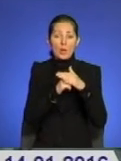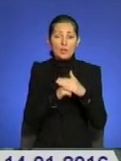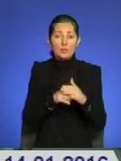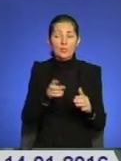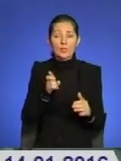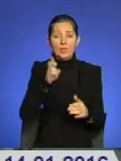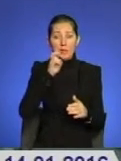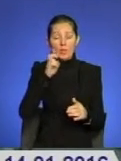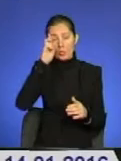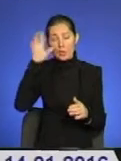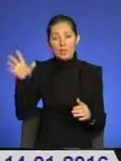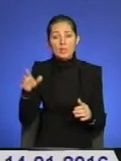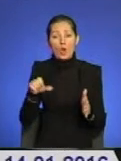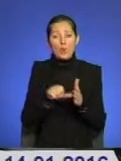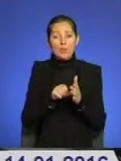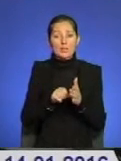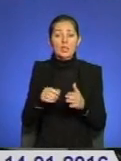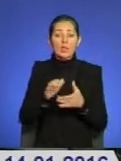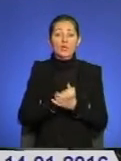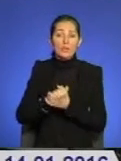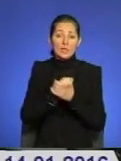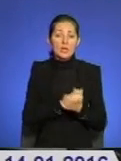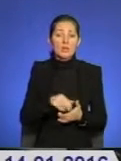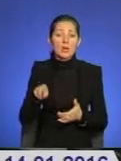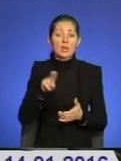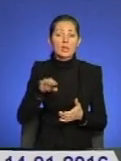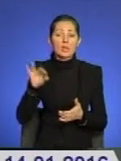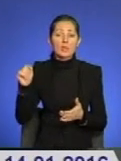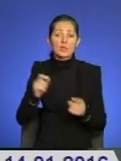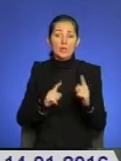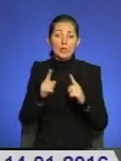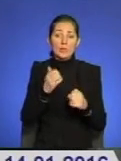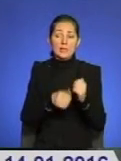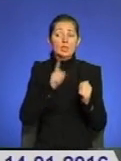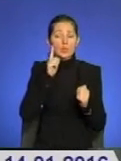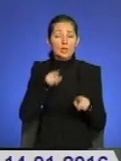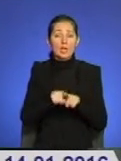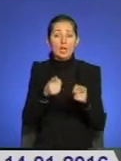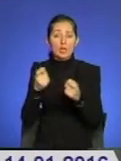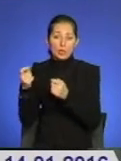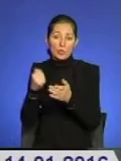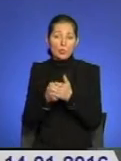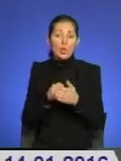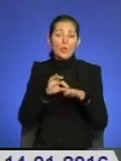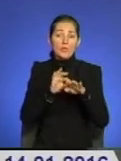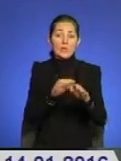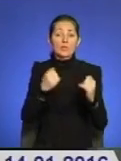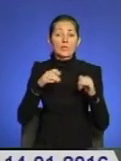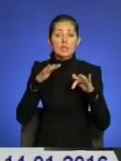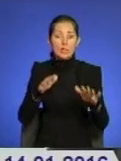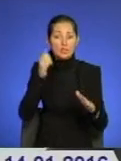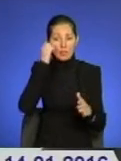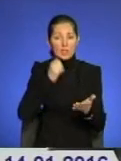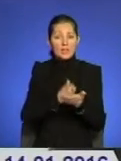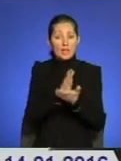учасники товариства «Динамівський рух» серед молоті та залучатимуть до проведення спортивних заходів і ветеранів органів внутрішніх справ.